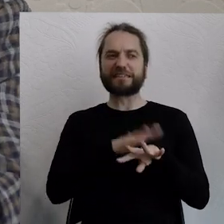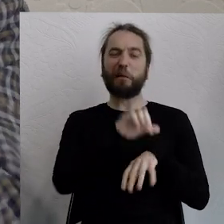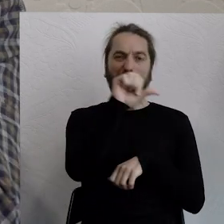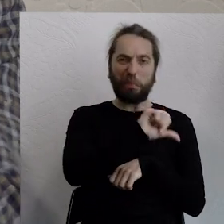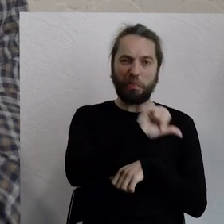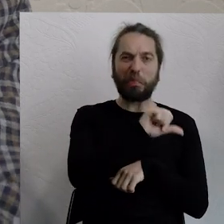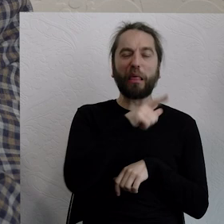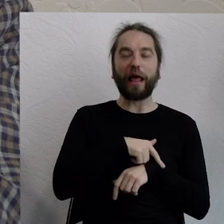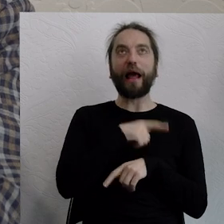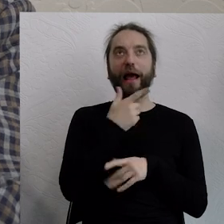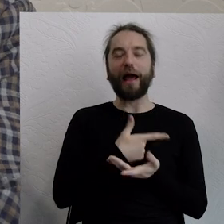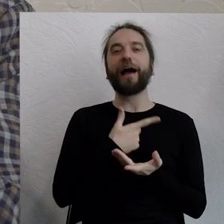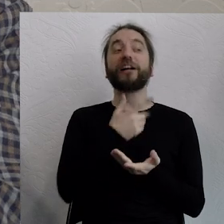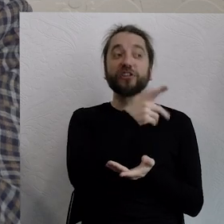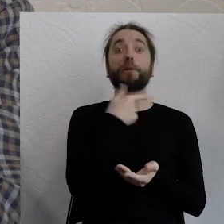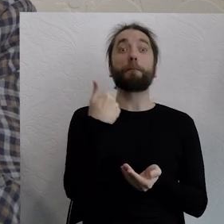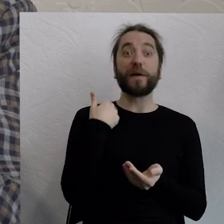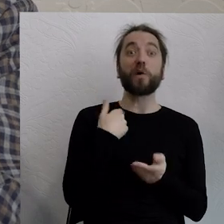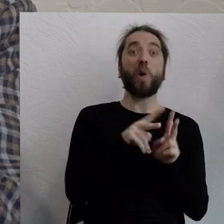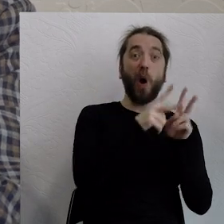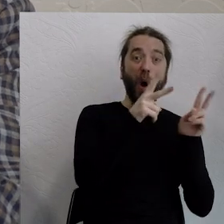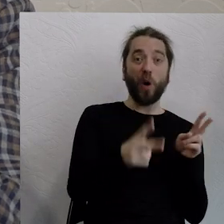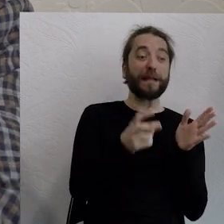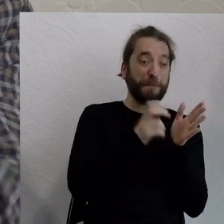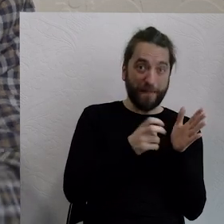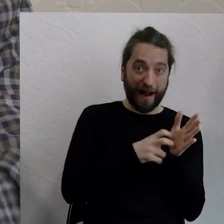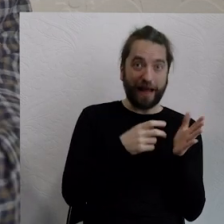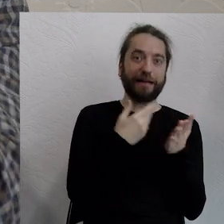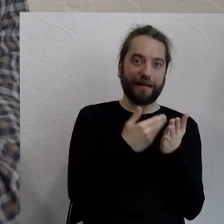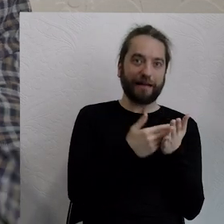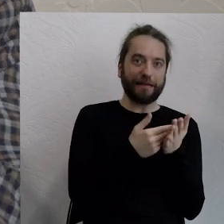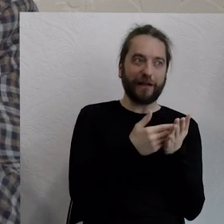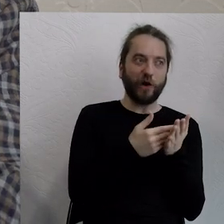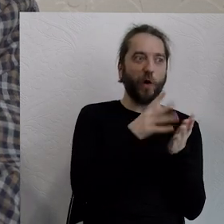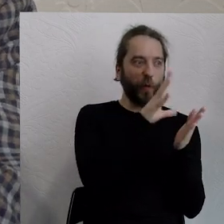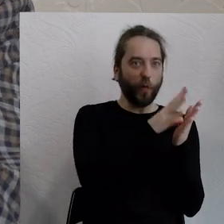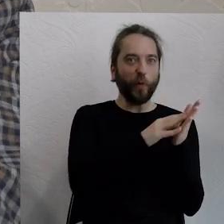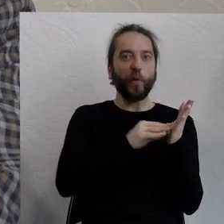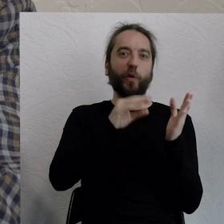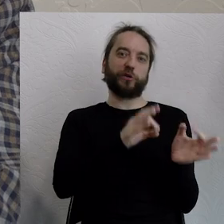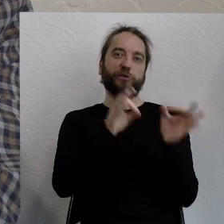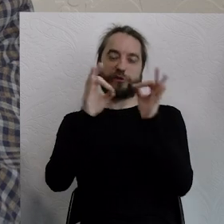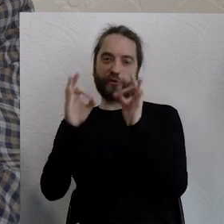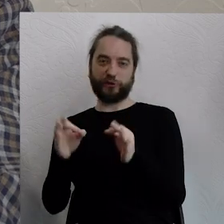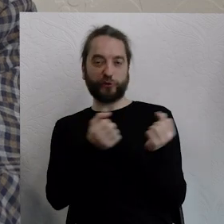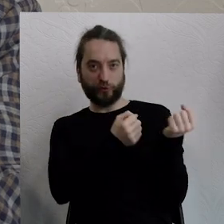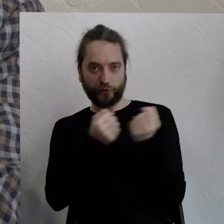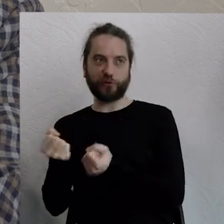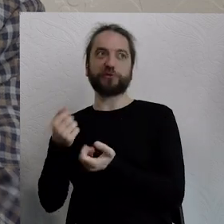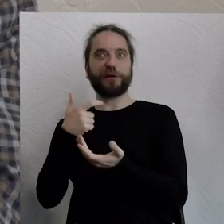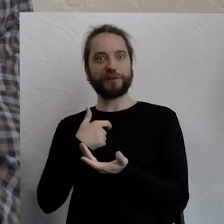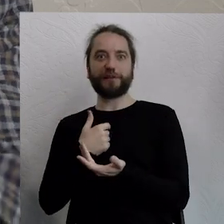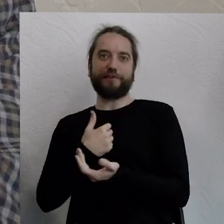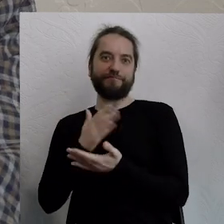z afirmacji ograniczeń, które są i wiedzy, która jest pozytywną odpowiedzią na te ograniczenia, a nie